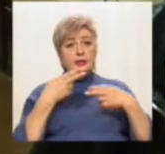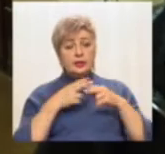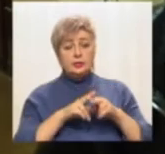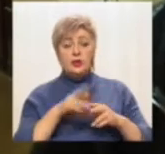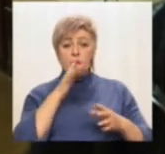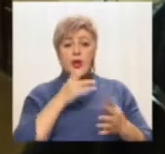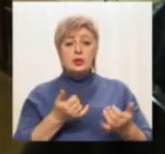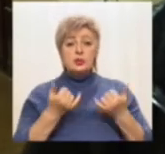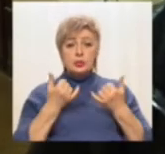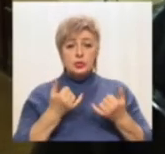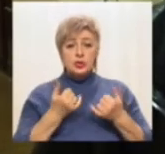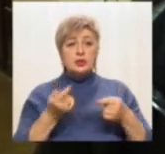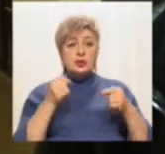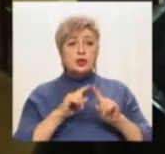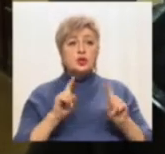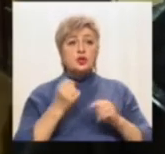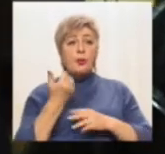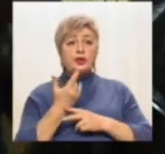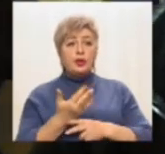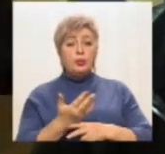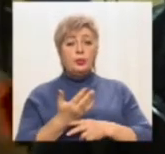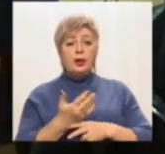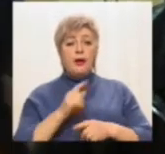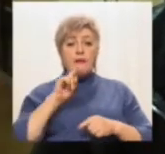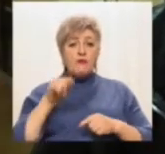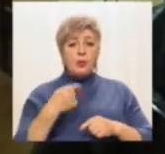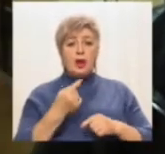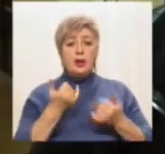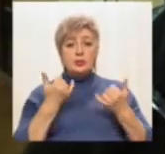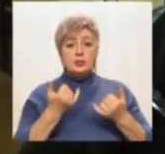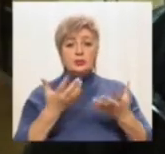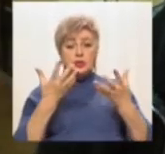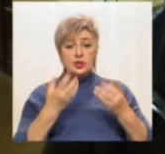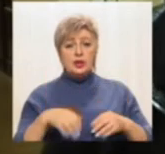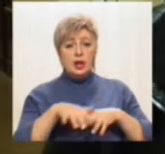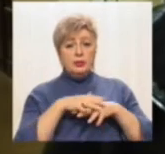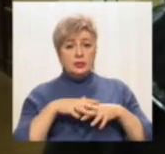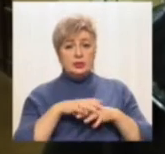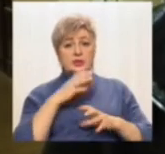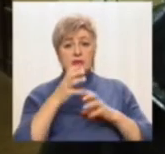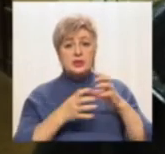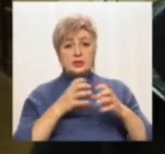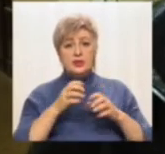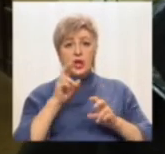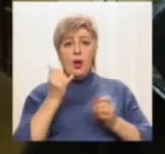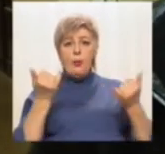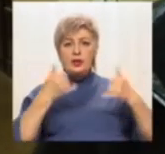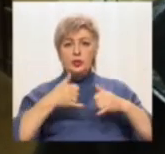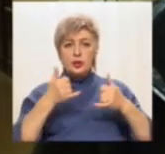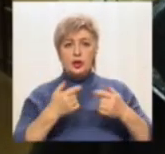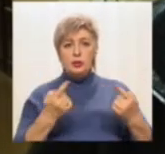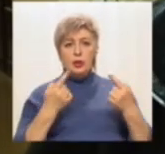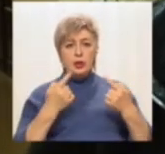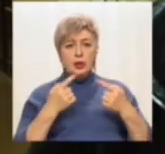сучасна, те, чого потребує, вимагає на сьогоднішній день громадськість від металургійного гіганта. І в той же час